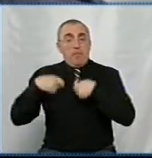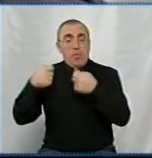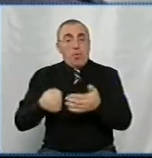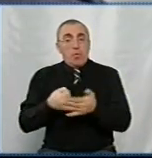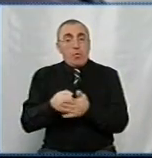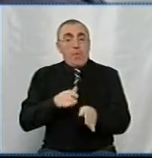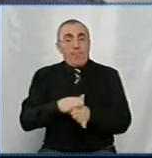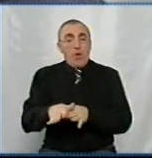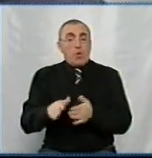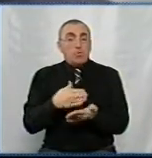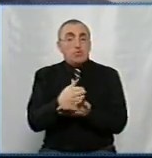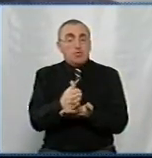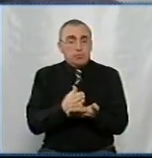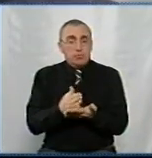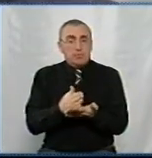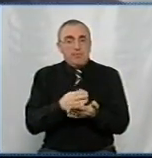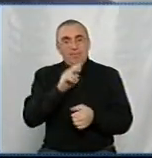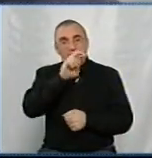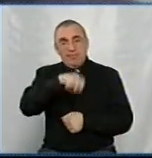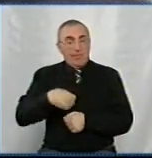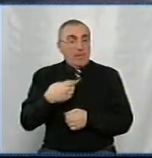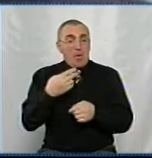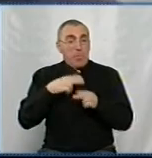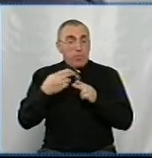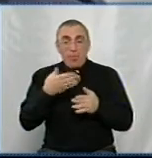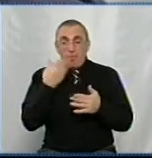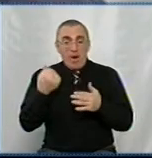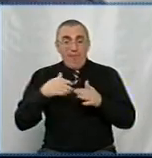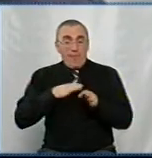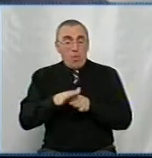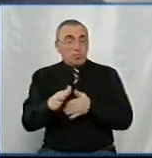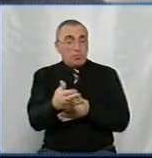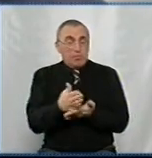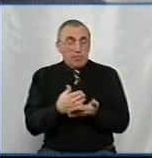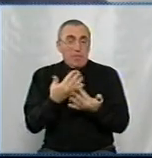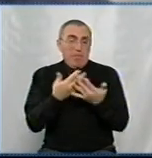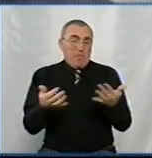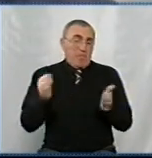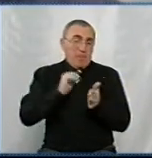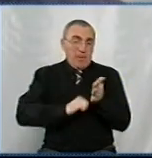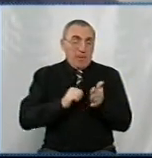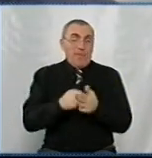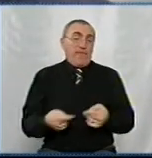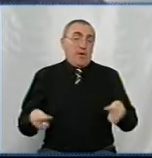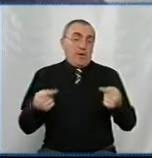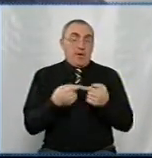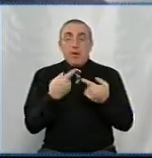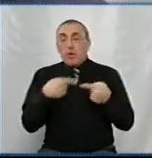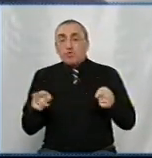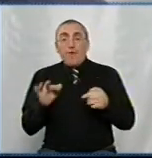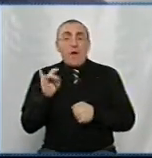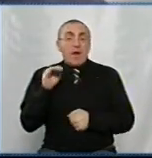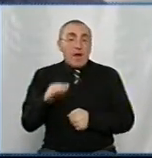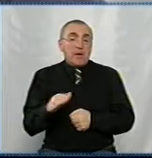виконавчої служби, а там, наприклад, стягнуть цей борг немає можливості виконавчої служби в зв'язку з багатьма причинами, то відповідно іншого варіанту,